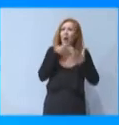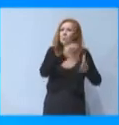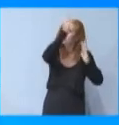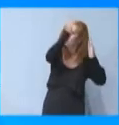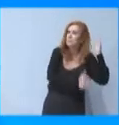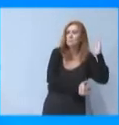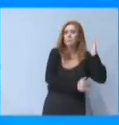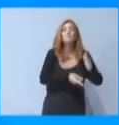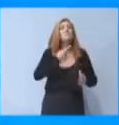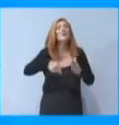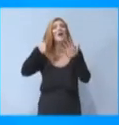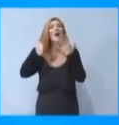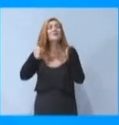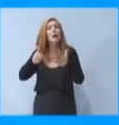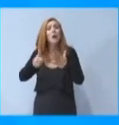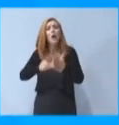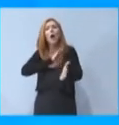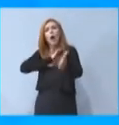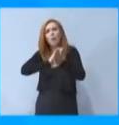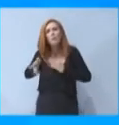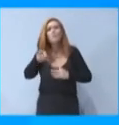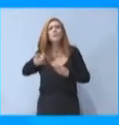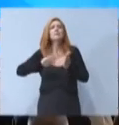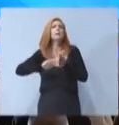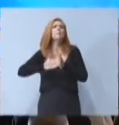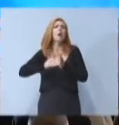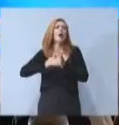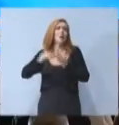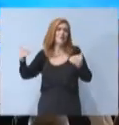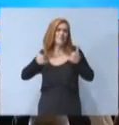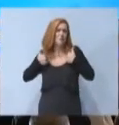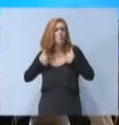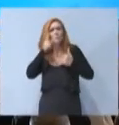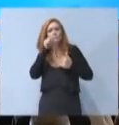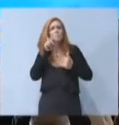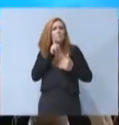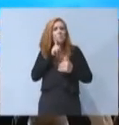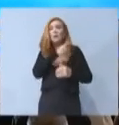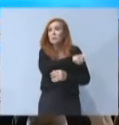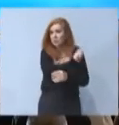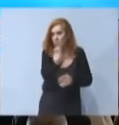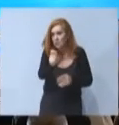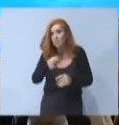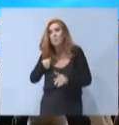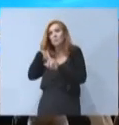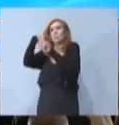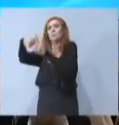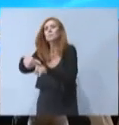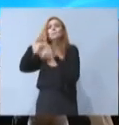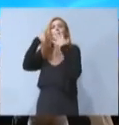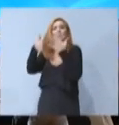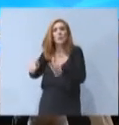θα πηγαίνουν απευθείας στο νέο και στη νέα επιπλέον της αμοιβής του για να ταξιοποιήσουν